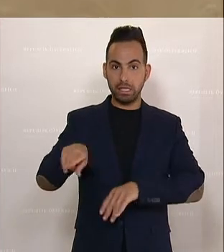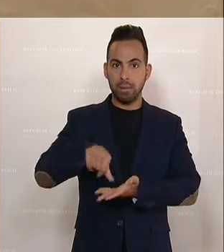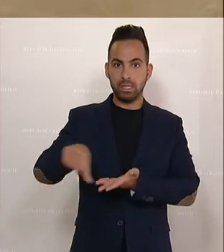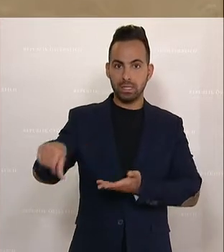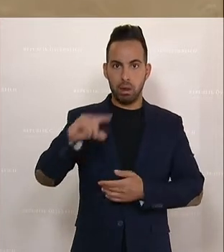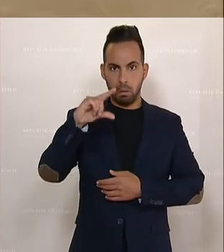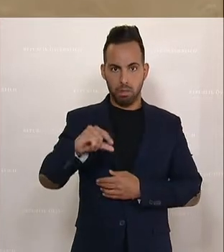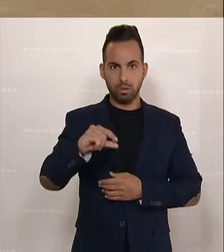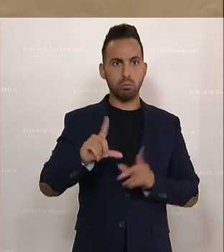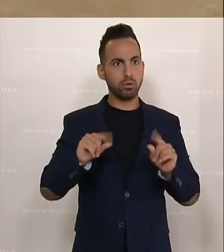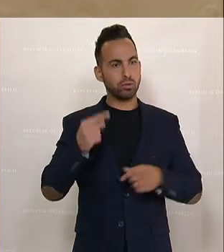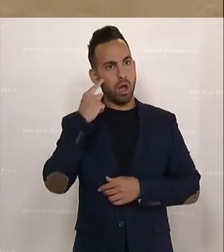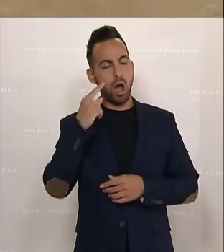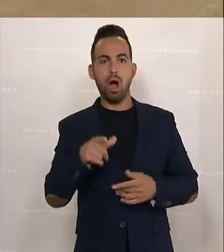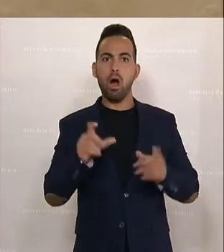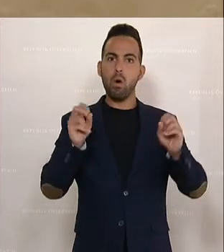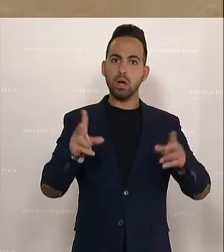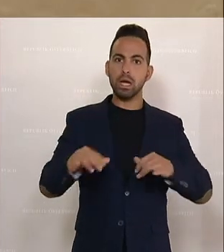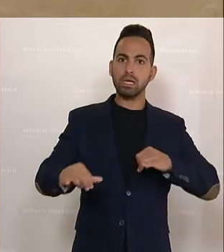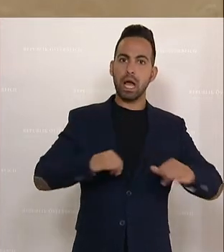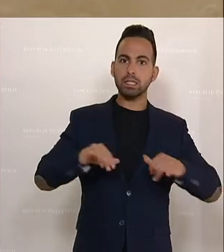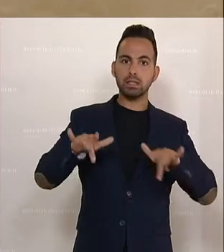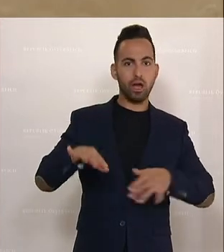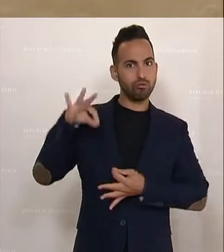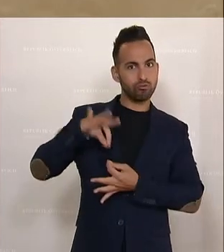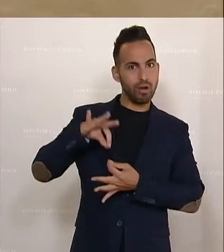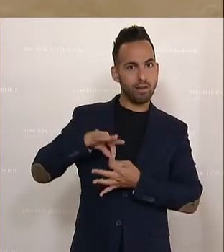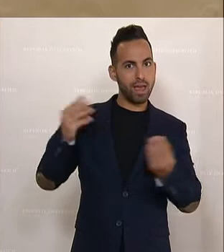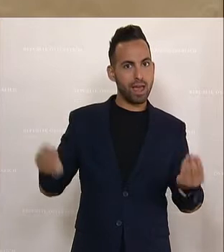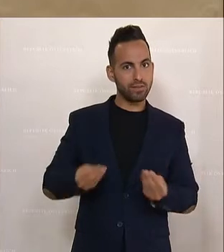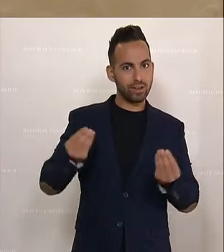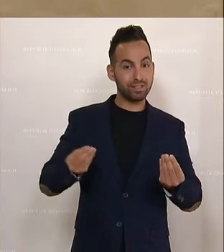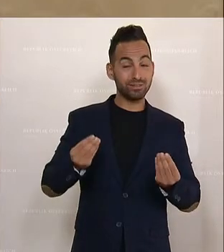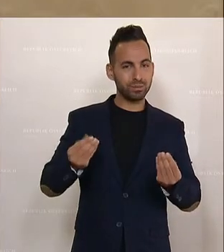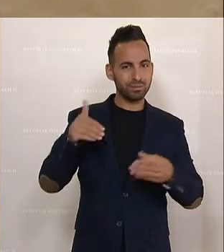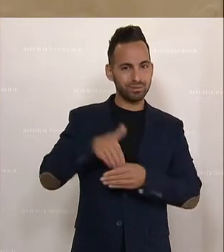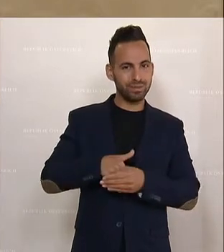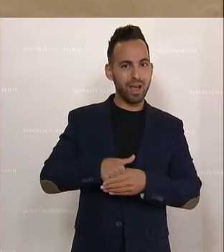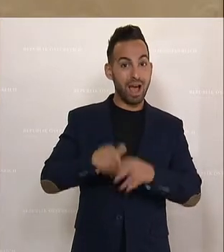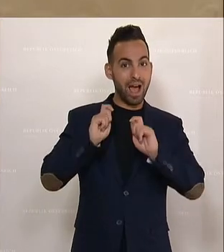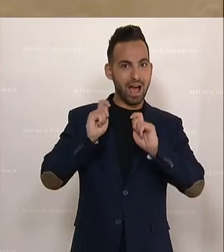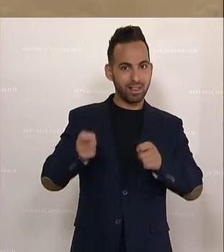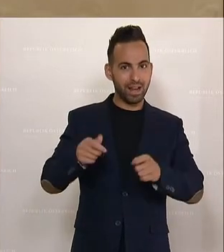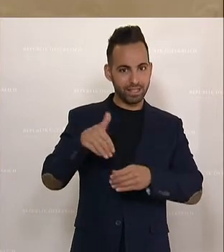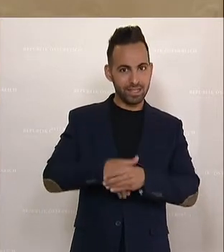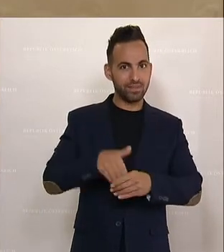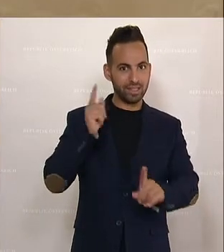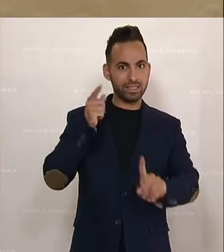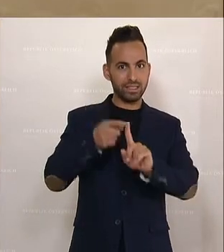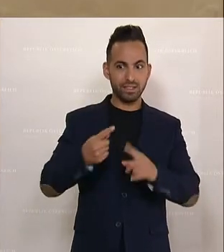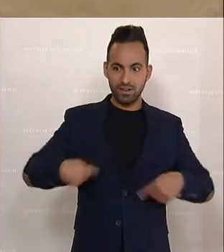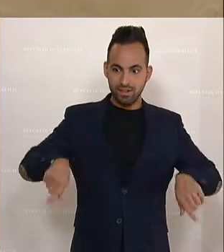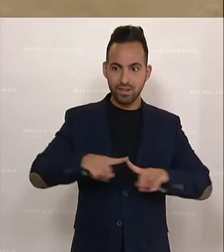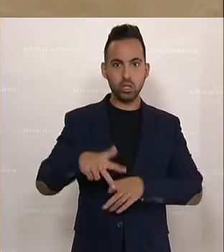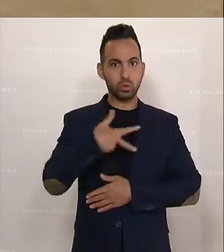sagen, hurra, da erspart sich die Kasse was. Und das ist ja auch die Intention des Antrags zu sagen, na, dann bitten wir die